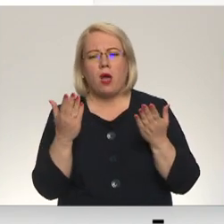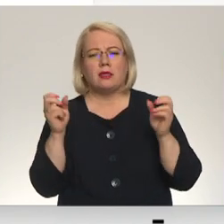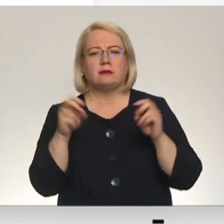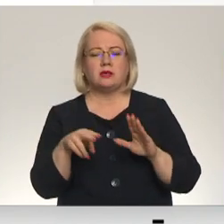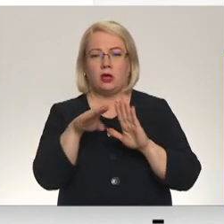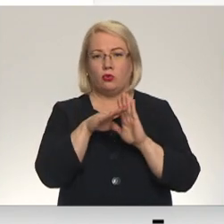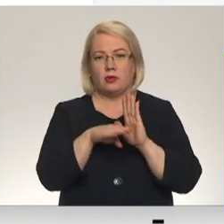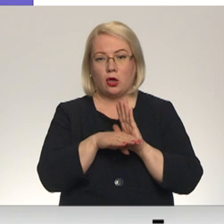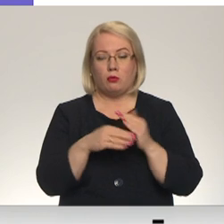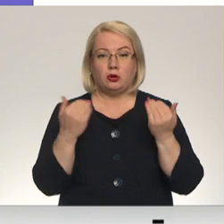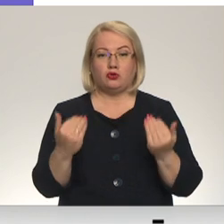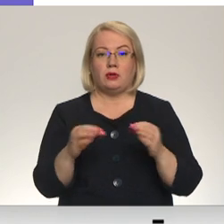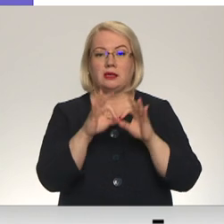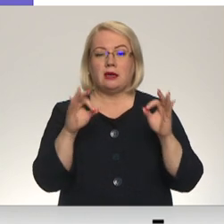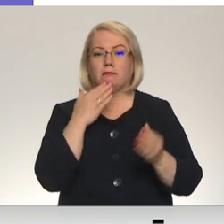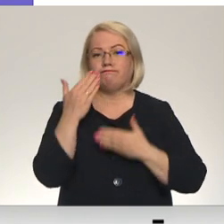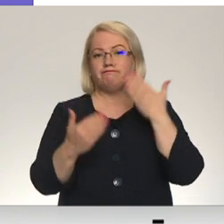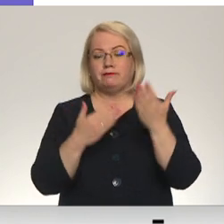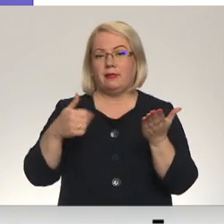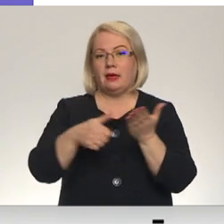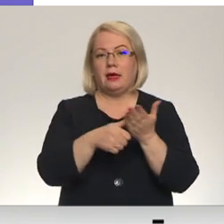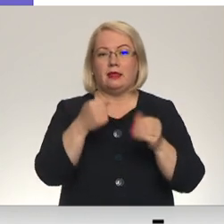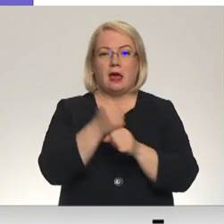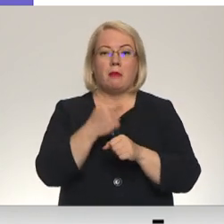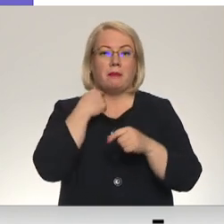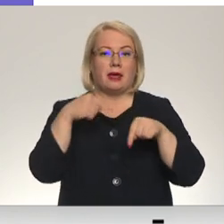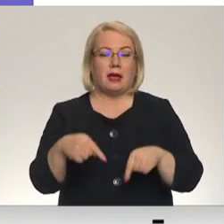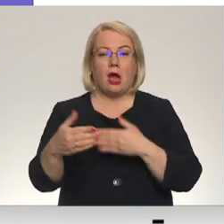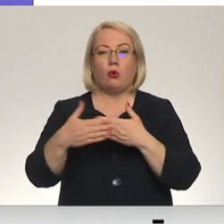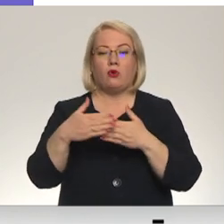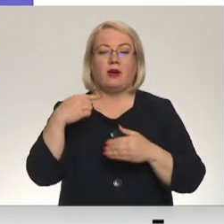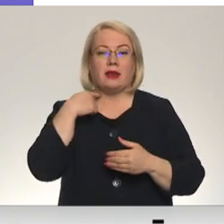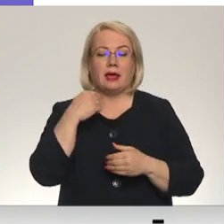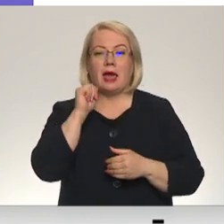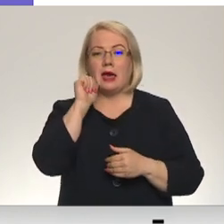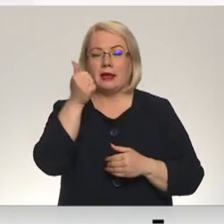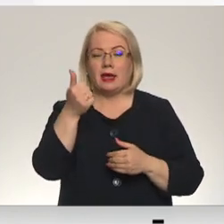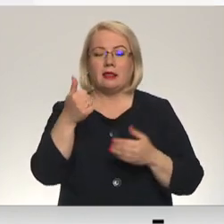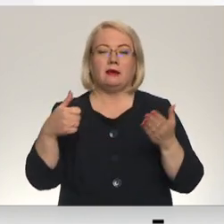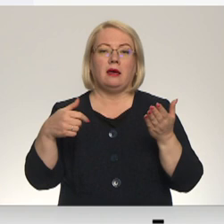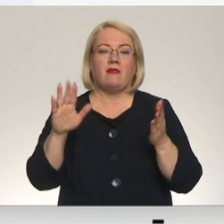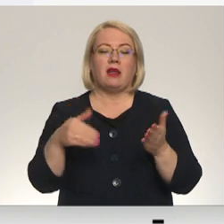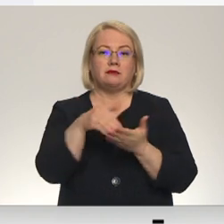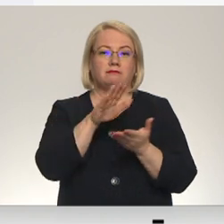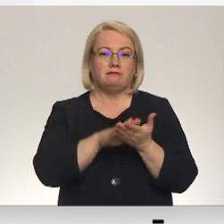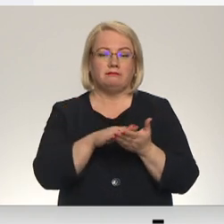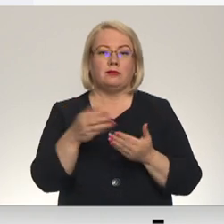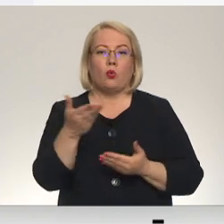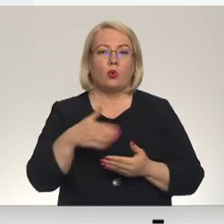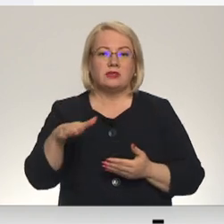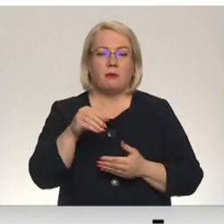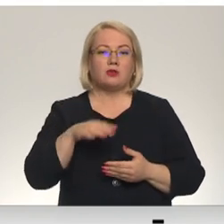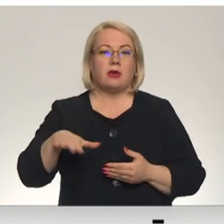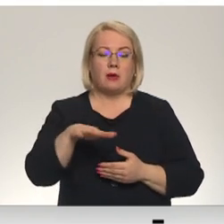Šodien sākusies pieteikumu reģistrācija darbam Rīgā un Pierīgā, rīt atvērst pierakstus Zemgalē un Kurzemē, bet ceturtdien